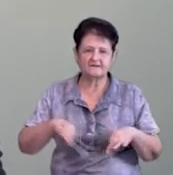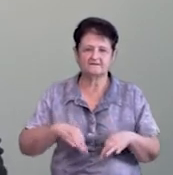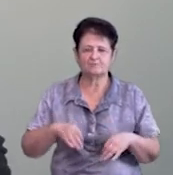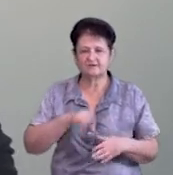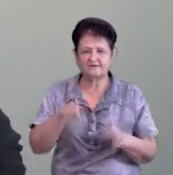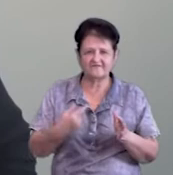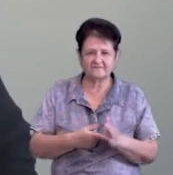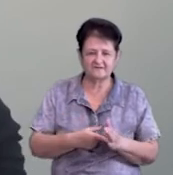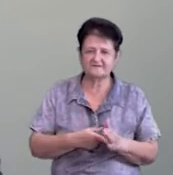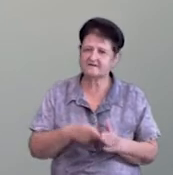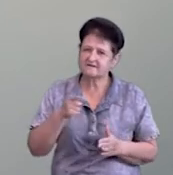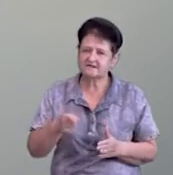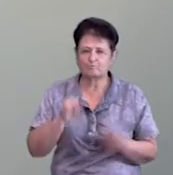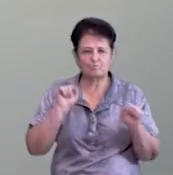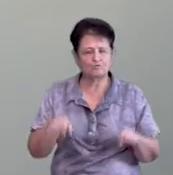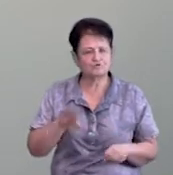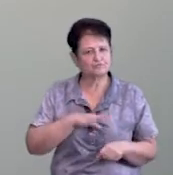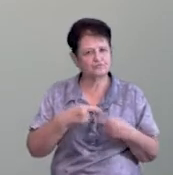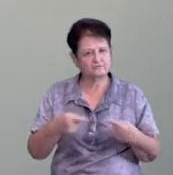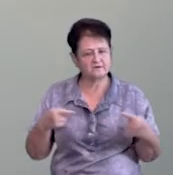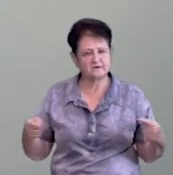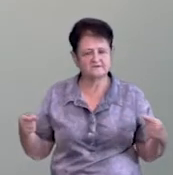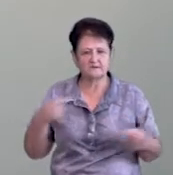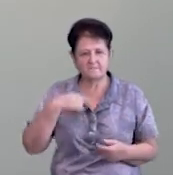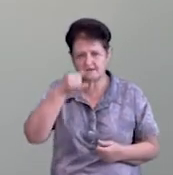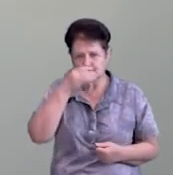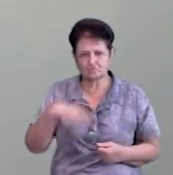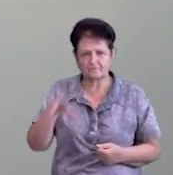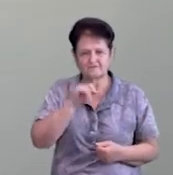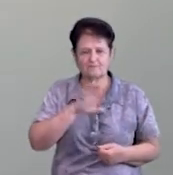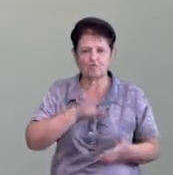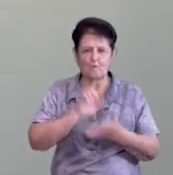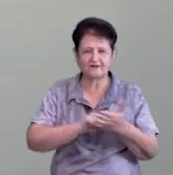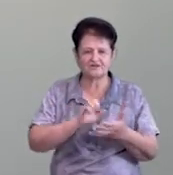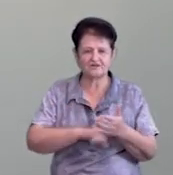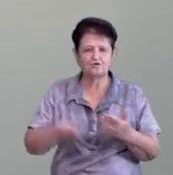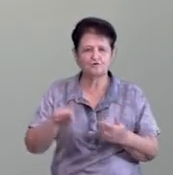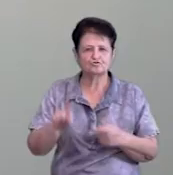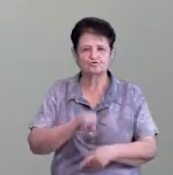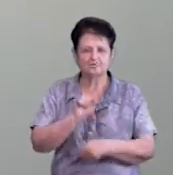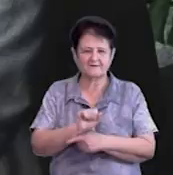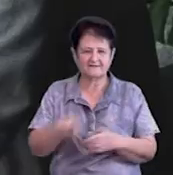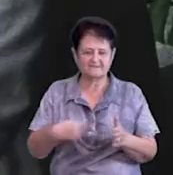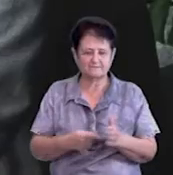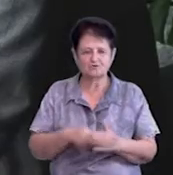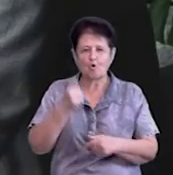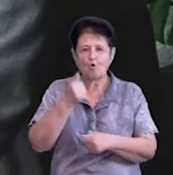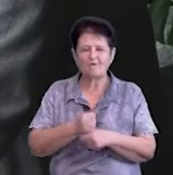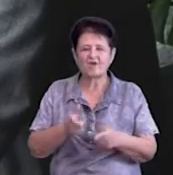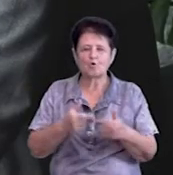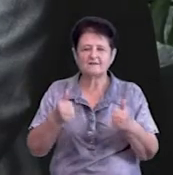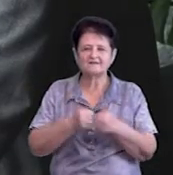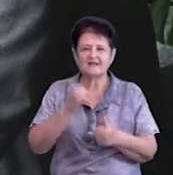завгодно може бути, ми не можемо, щоб це було причиною того, що там зупиниться місто. Голова